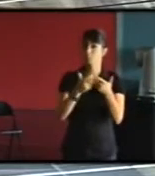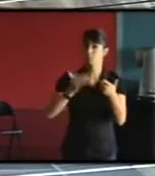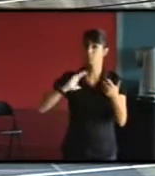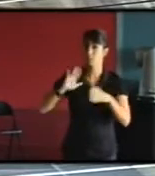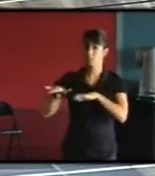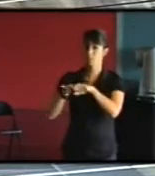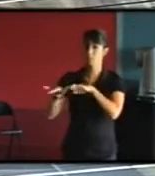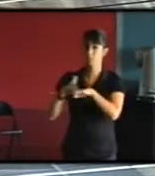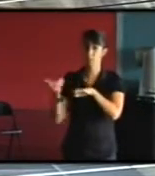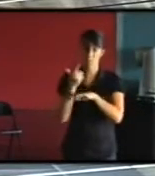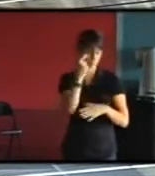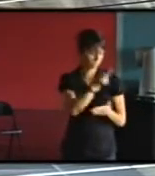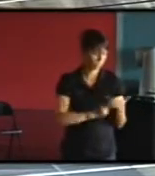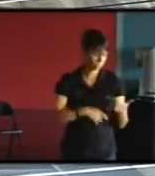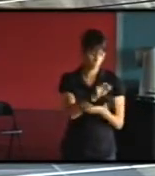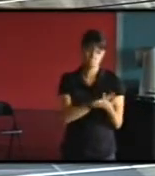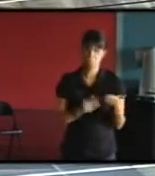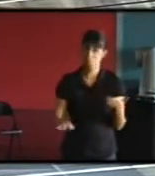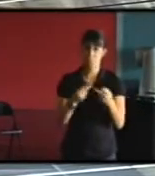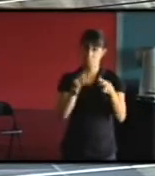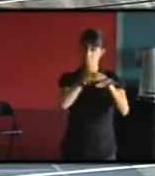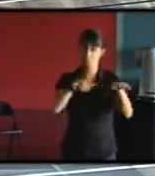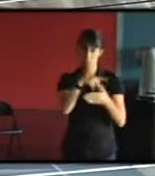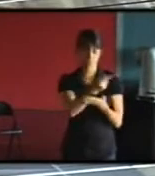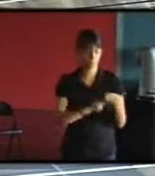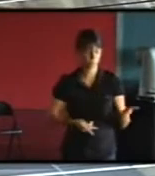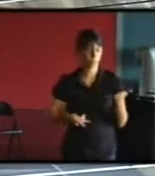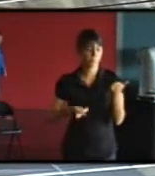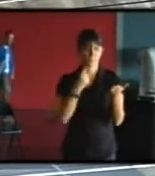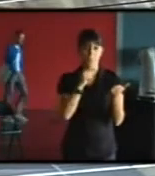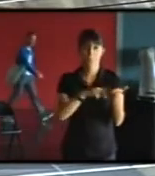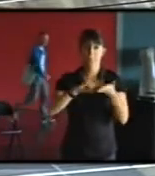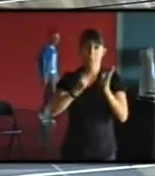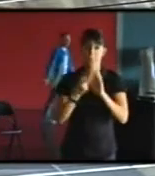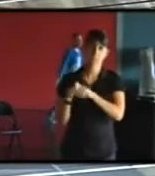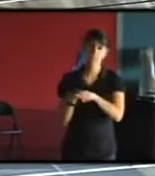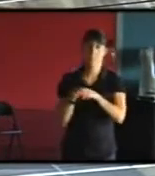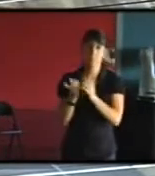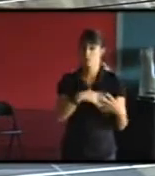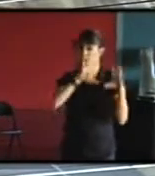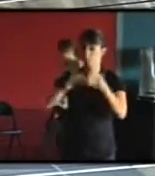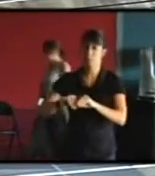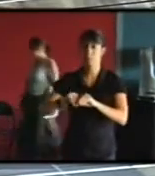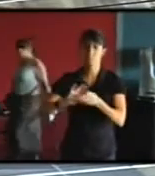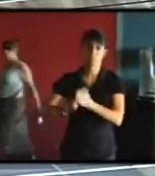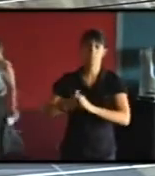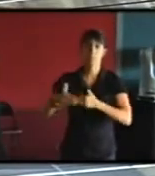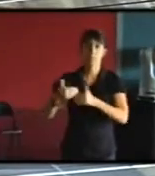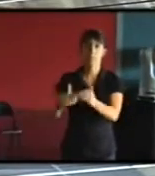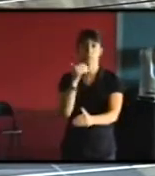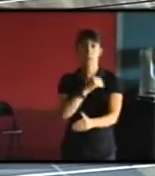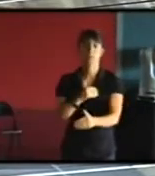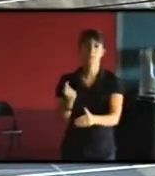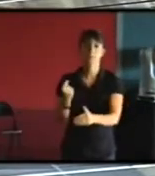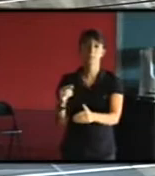'architecture et d'urbanisme construit avec une homogénéité de technique rapidement et où on peut se dire qu'à un moment donné il y un état